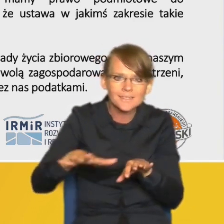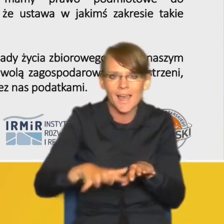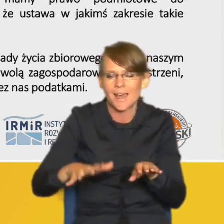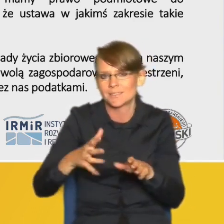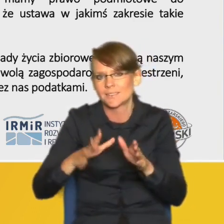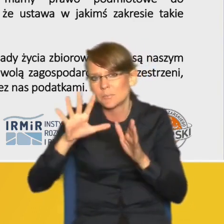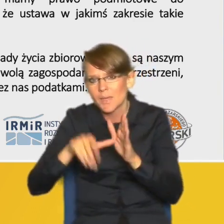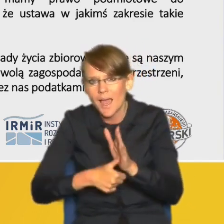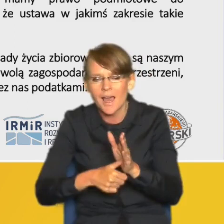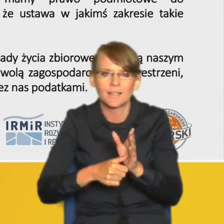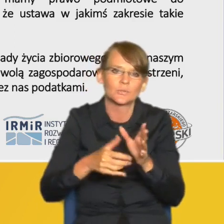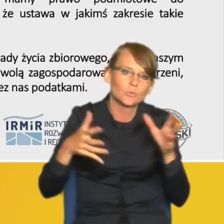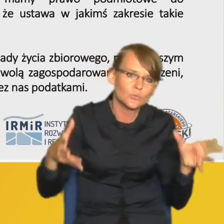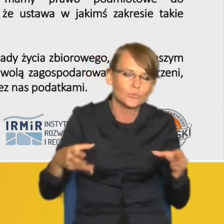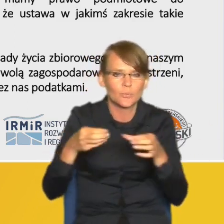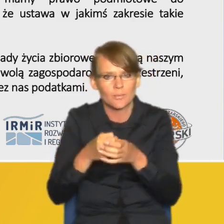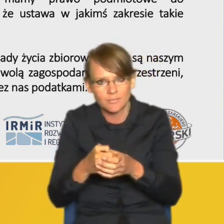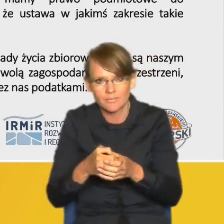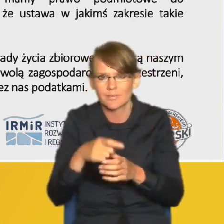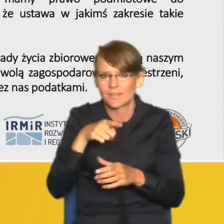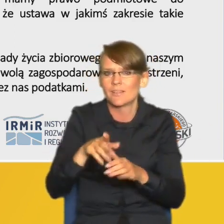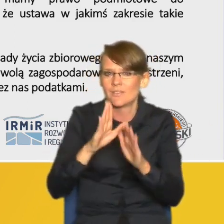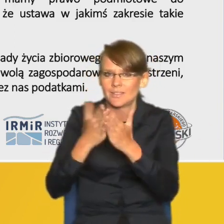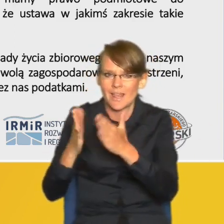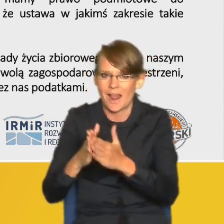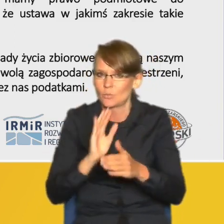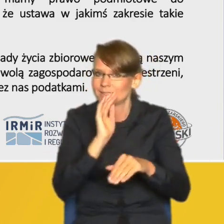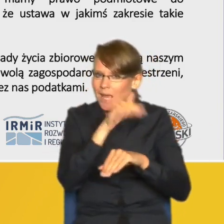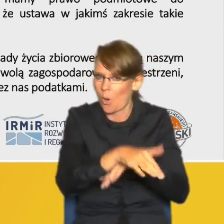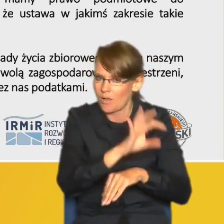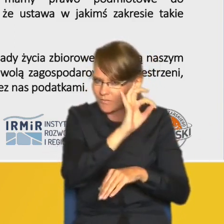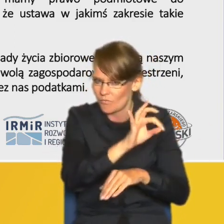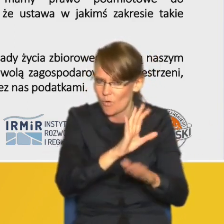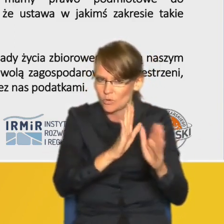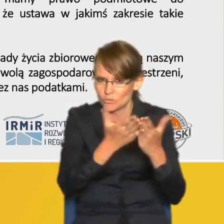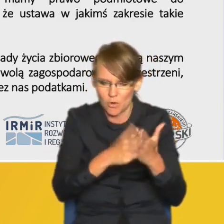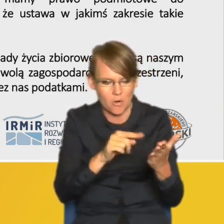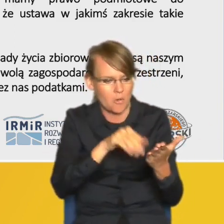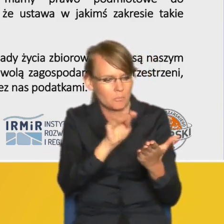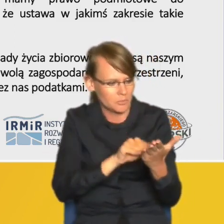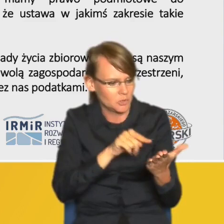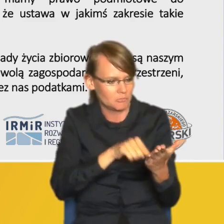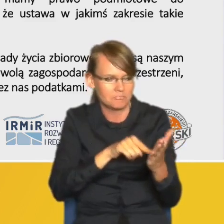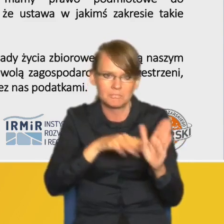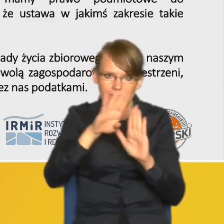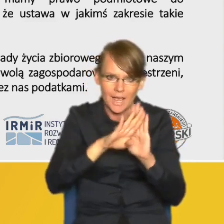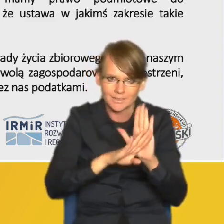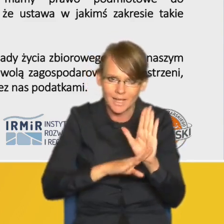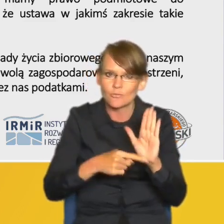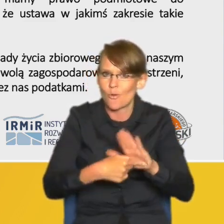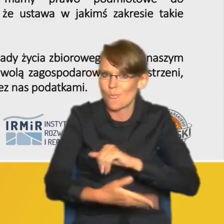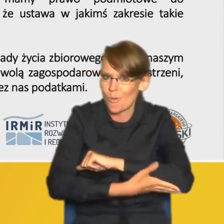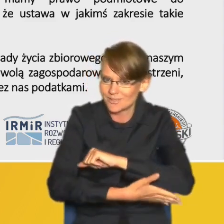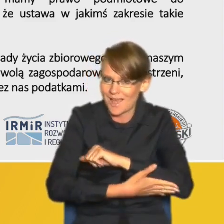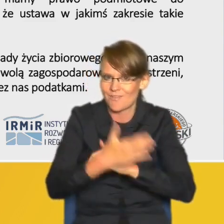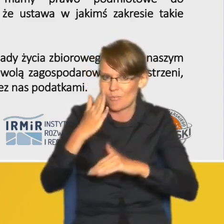które które są opisywane w literaturze zachodniej i które stanowią pewien kanon urbanistyki